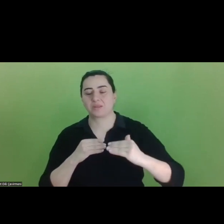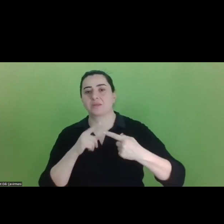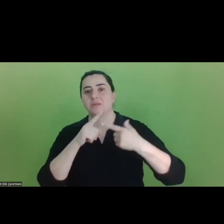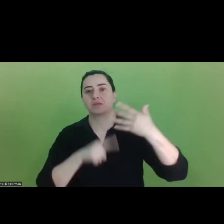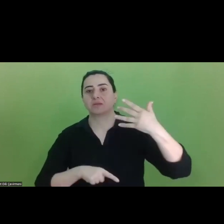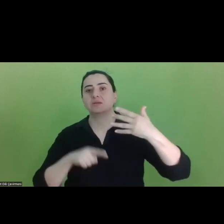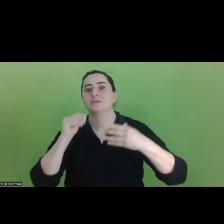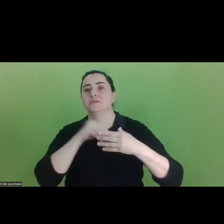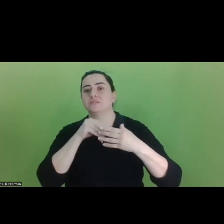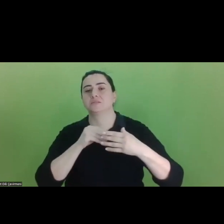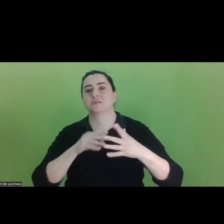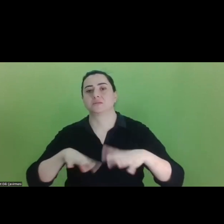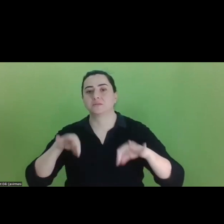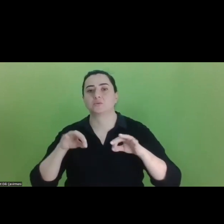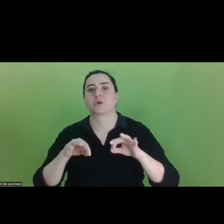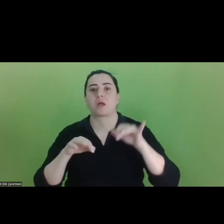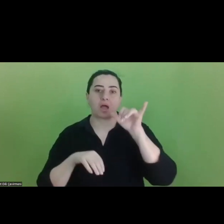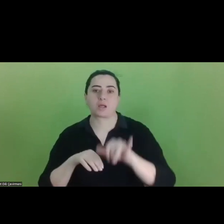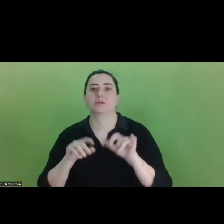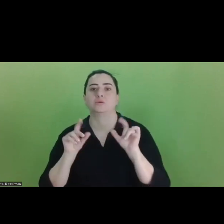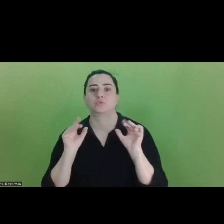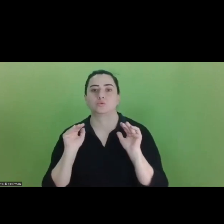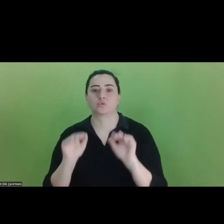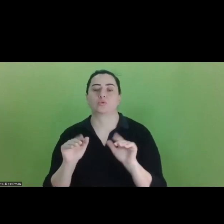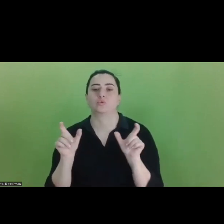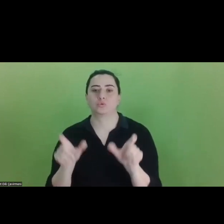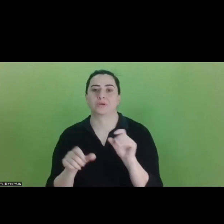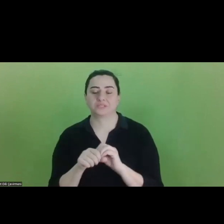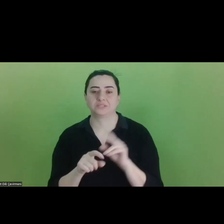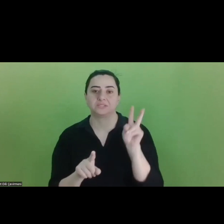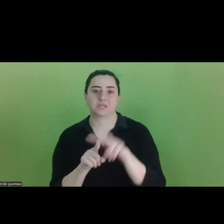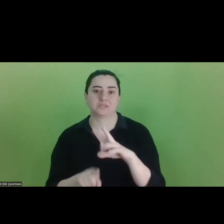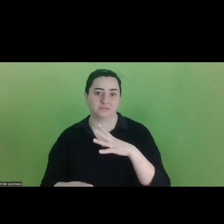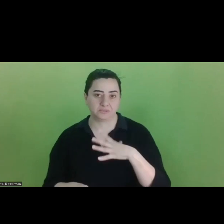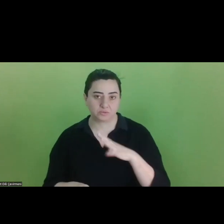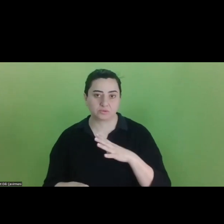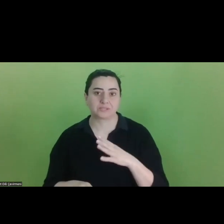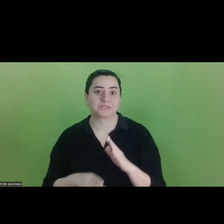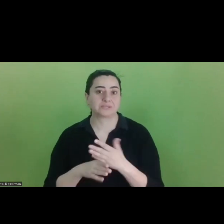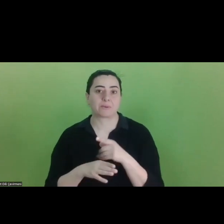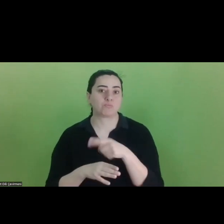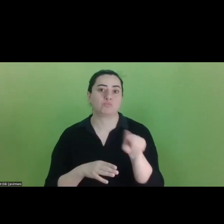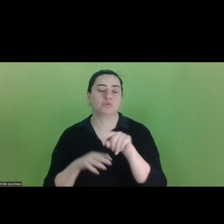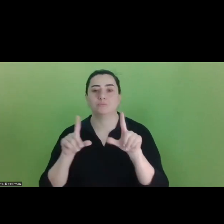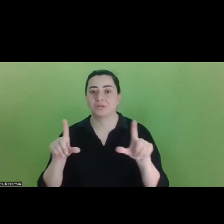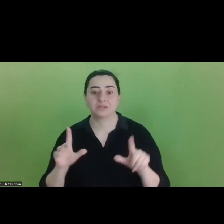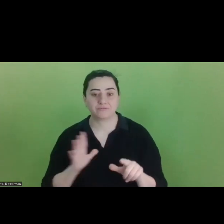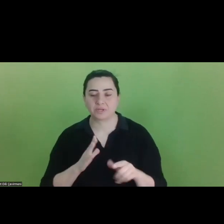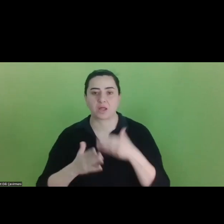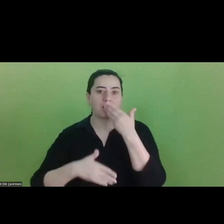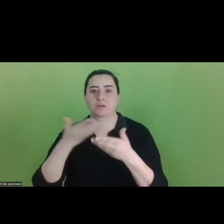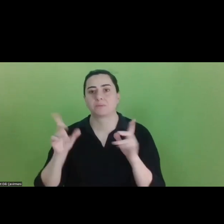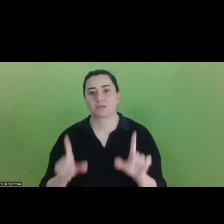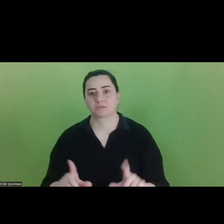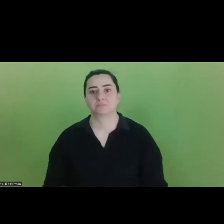sürecinde hakların korunup gözetilmesine katkı verebilmek için neden bu becerilere ihtiyacınız varı anlatmanızı